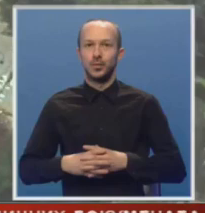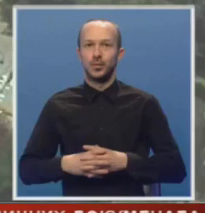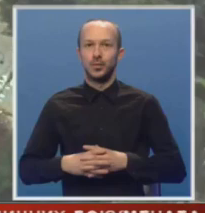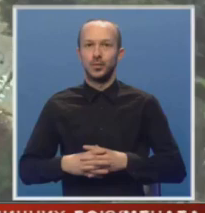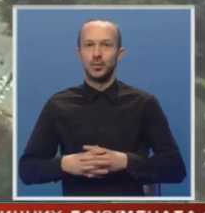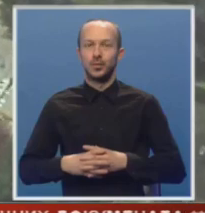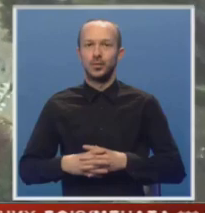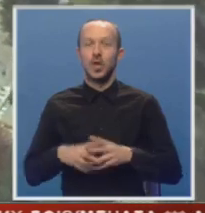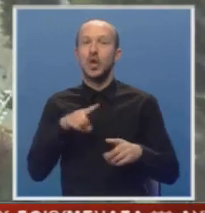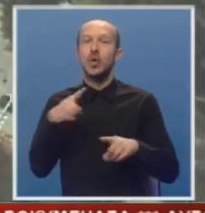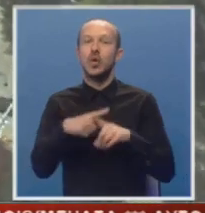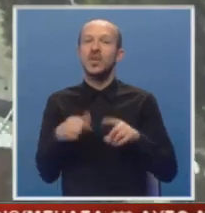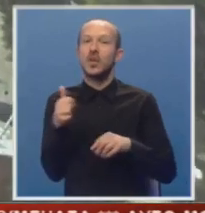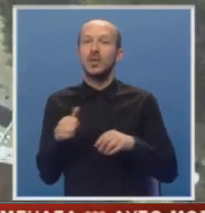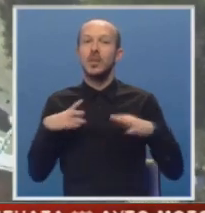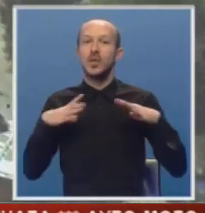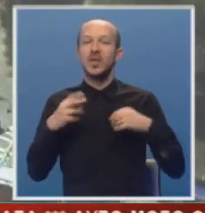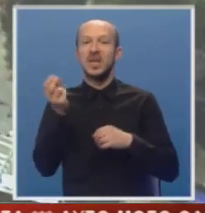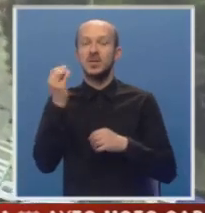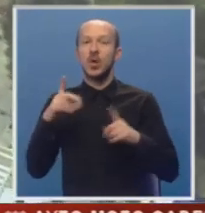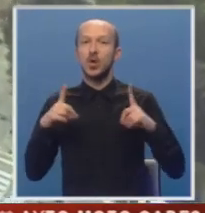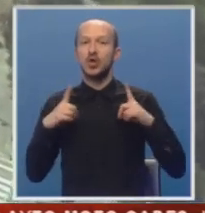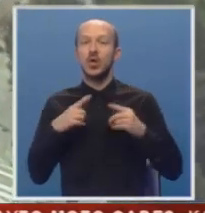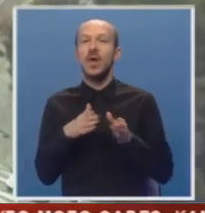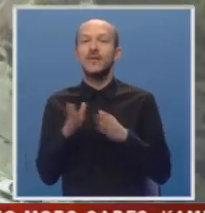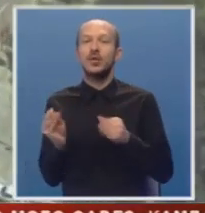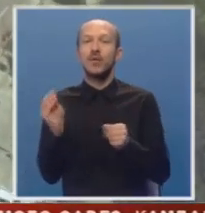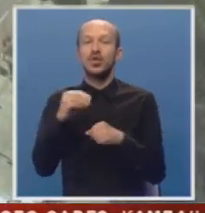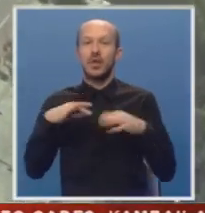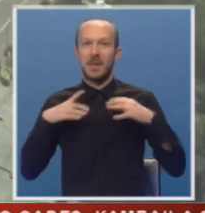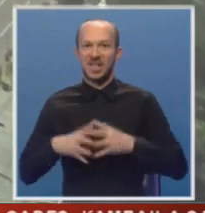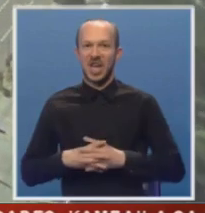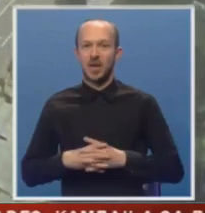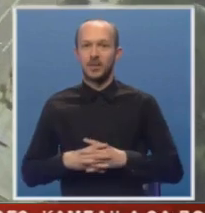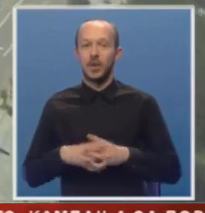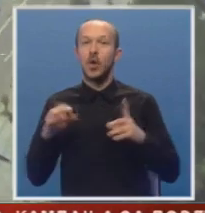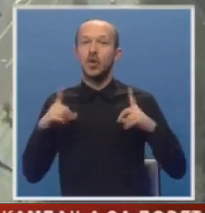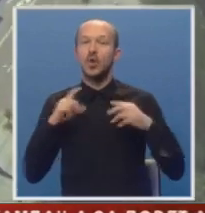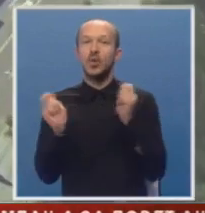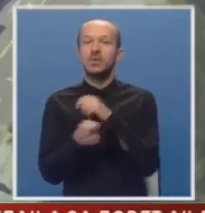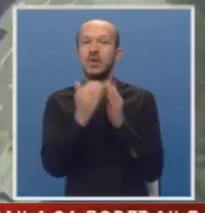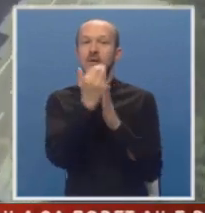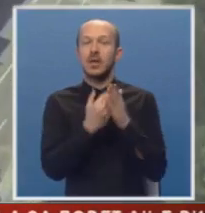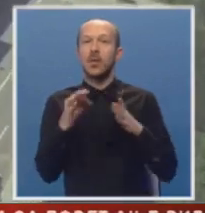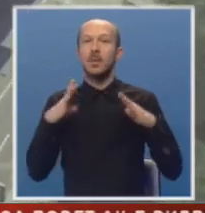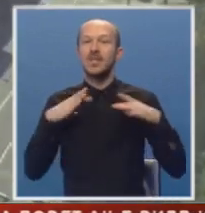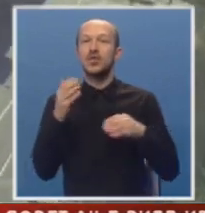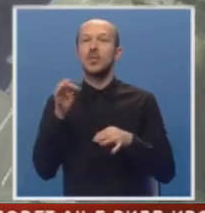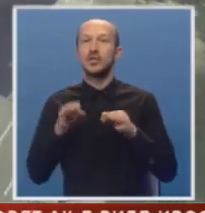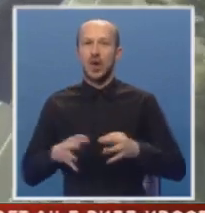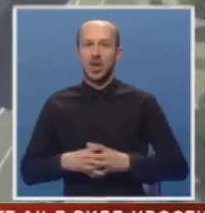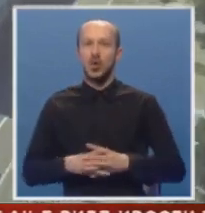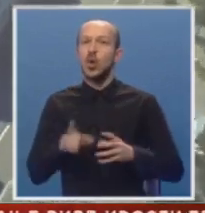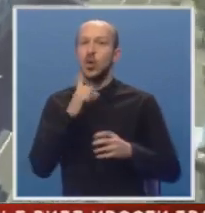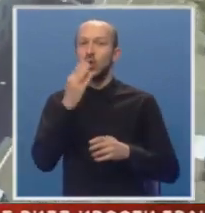Do polovine godine penzioneri Srpske očekuju vanredno povećanje penzija. Očekuju izmjene zakona o penzijskom osiguranju,